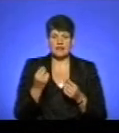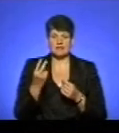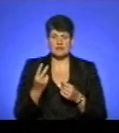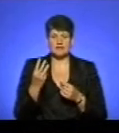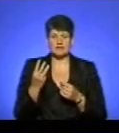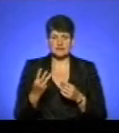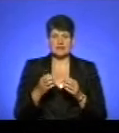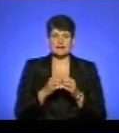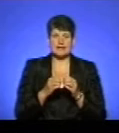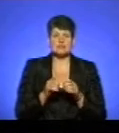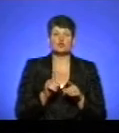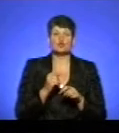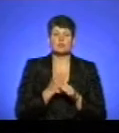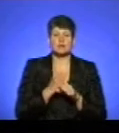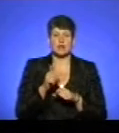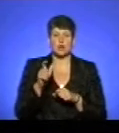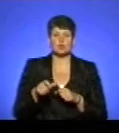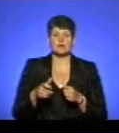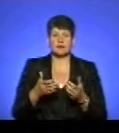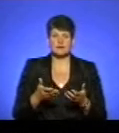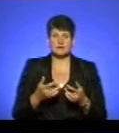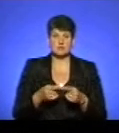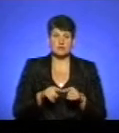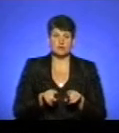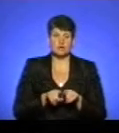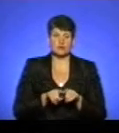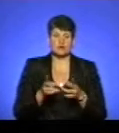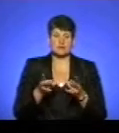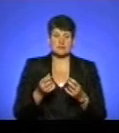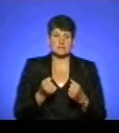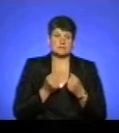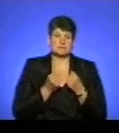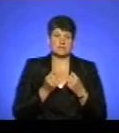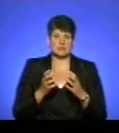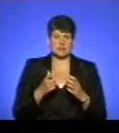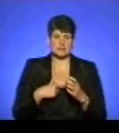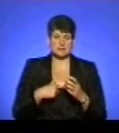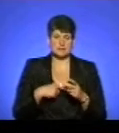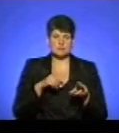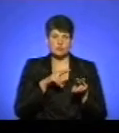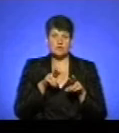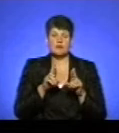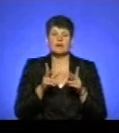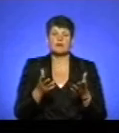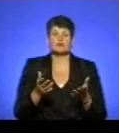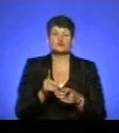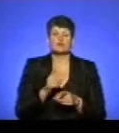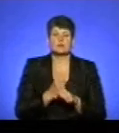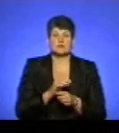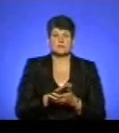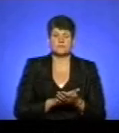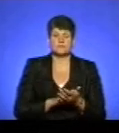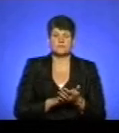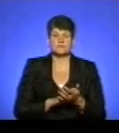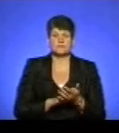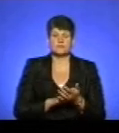десять. Що робити в цьому випадку людині? Тобто, все одно треба якось убезпечитися, чи спостерігати за твариною, чи що робити? Дивіться,